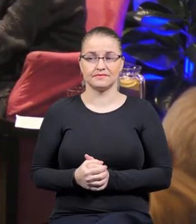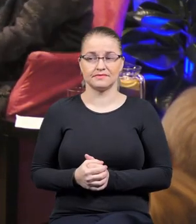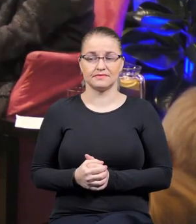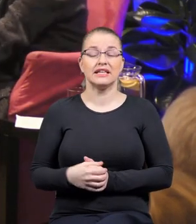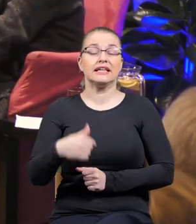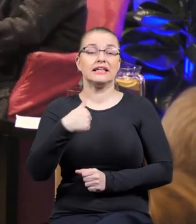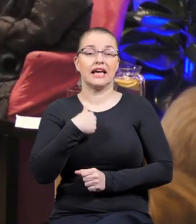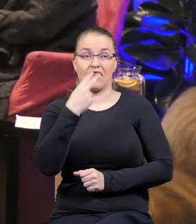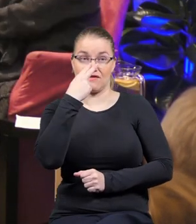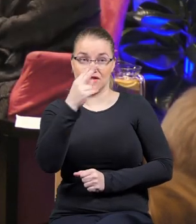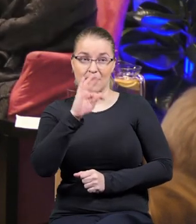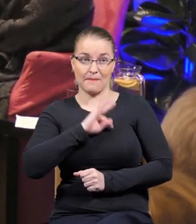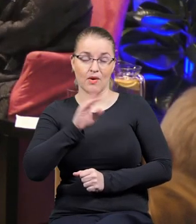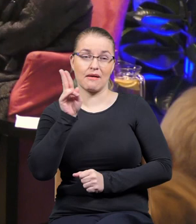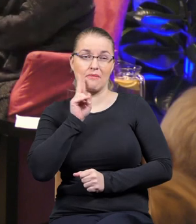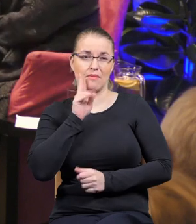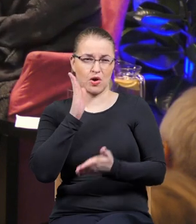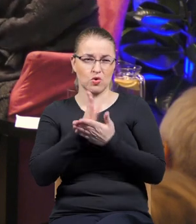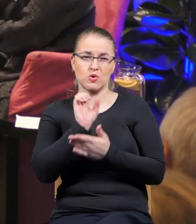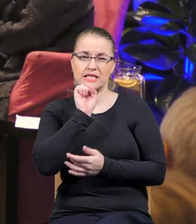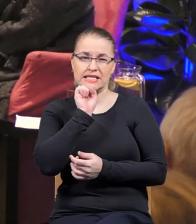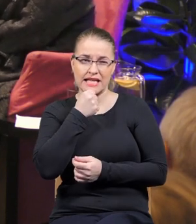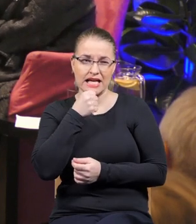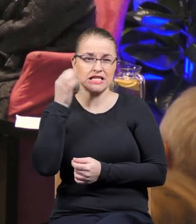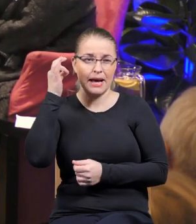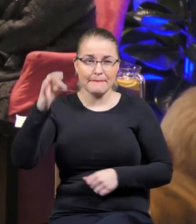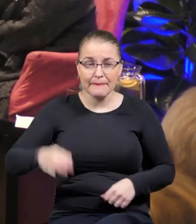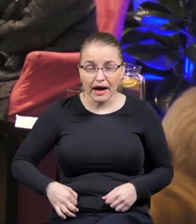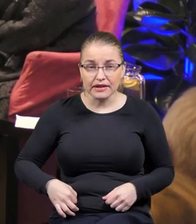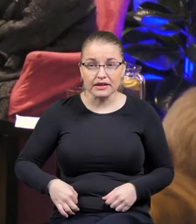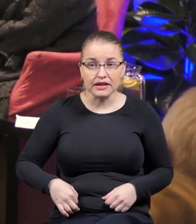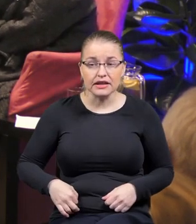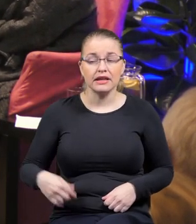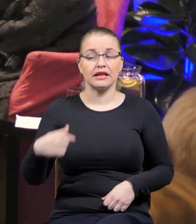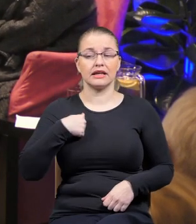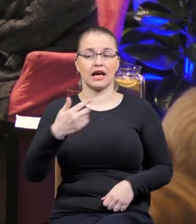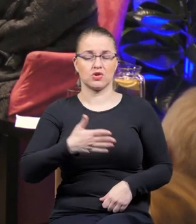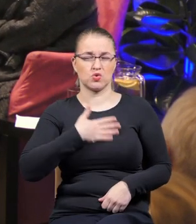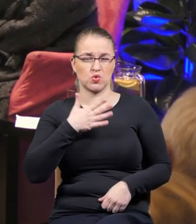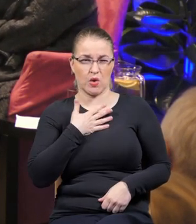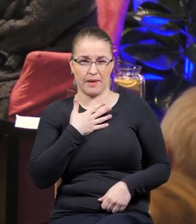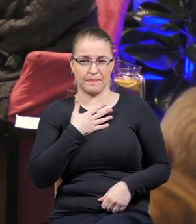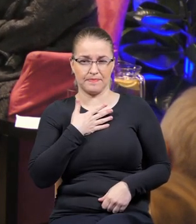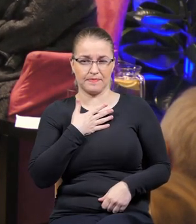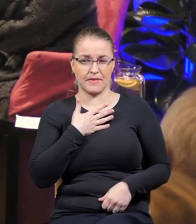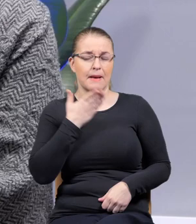ja widzę po mojej mamie, która jest już starszą panią i mam wrażenie, że im bardziej jest